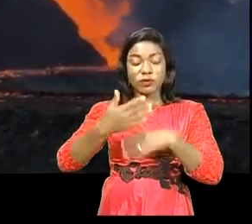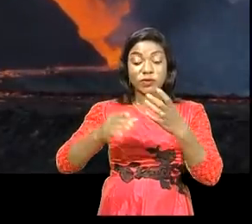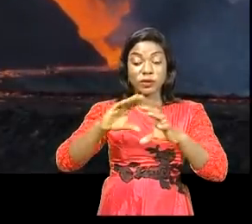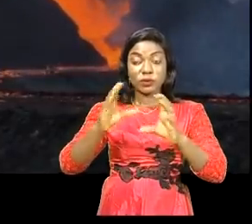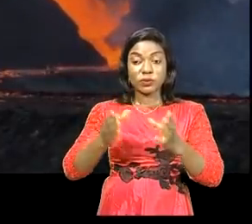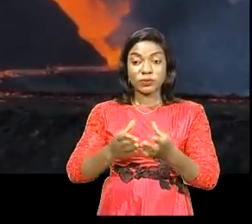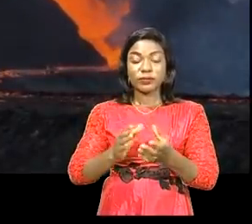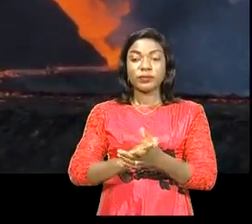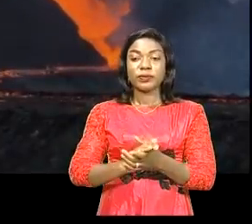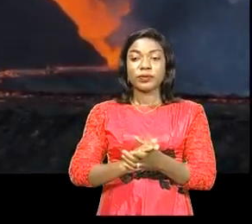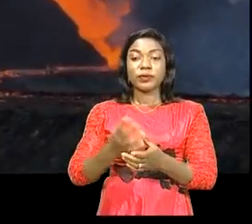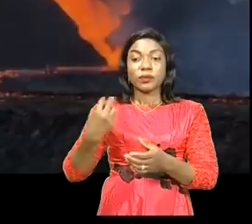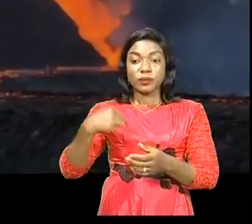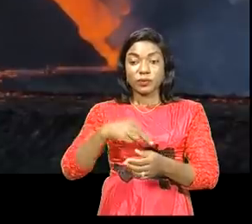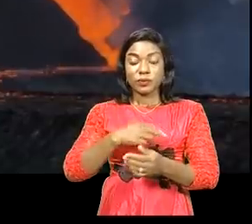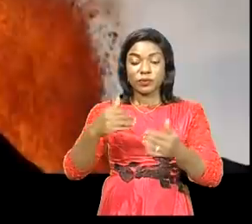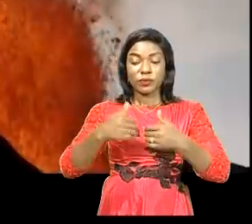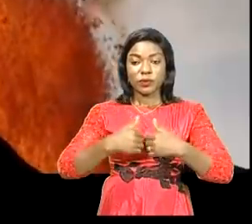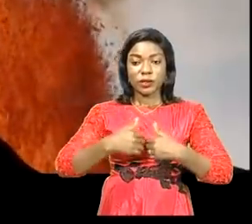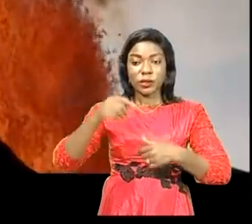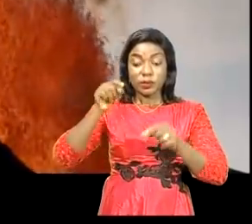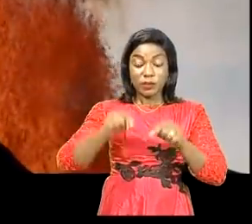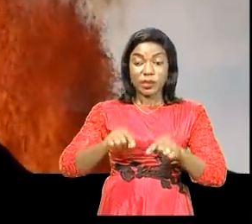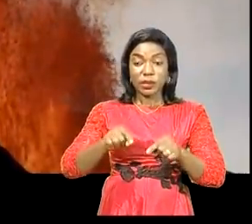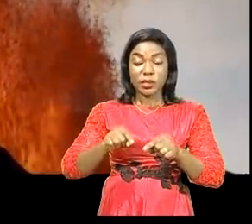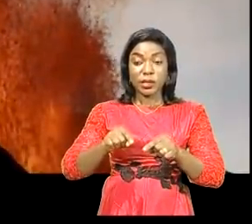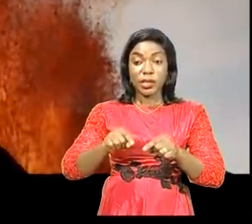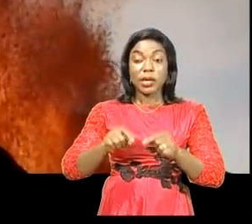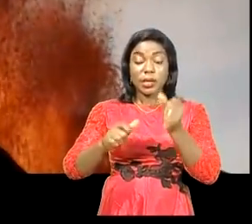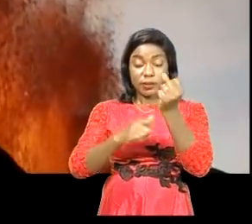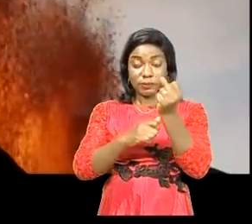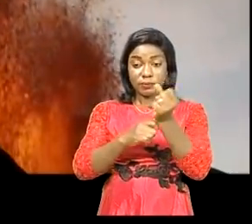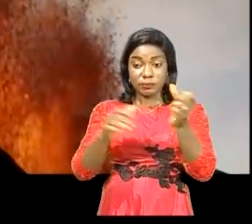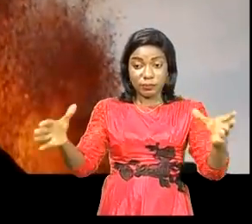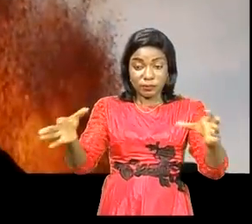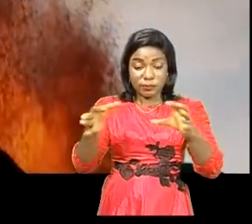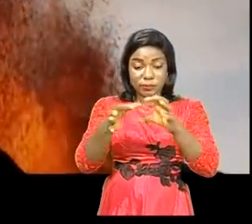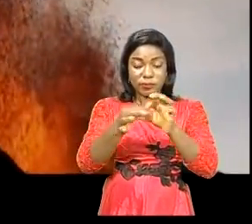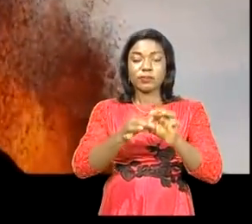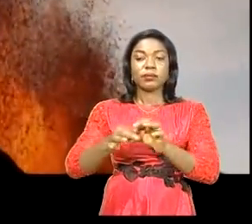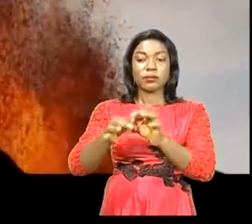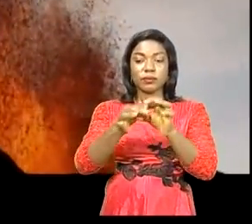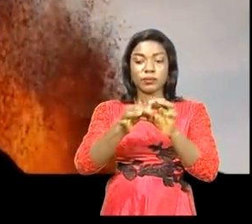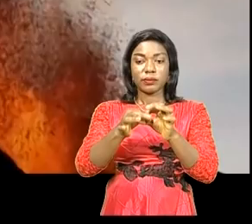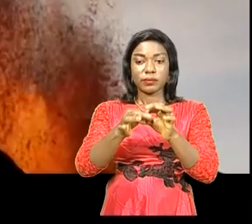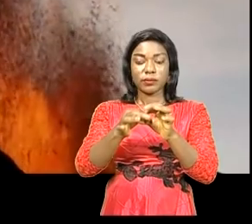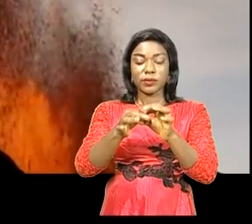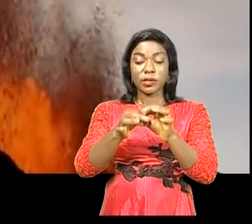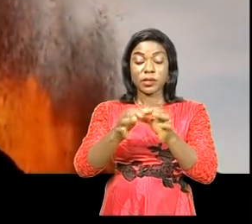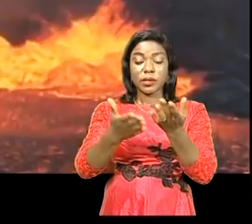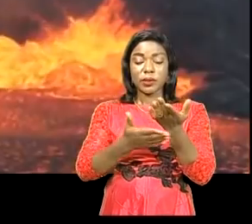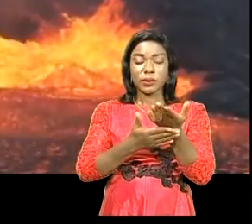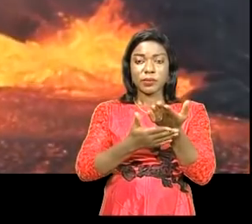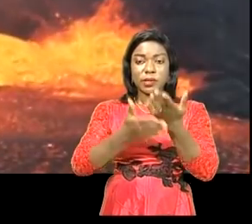il faudrait maintenant que les hommes se réunissent. C'est-à que demandons à Dieu,